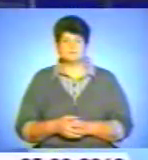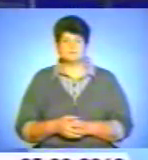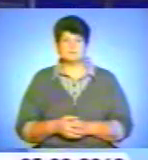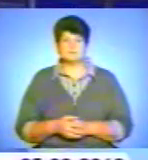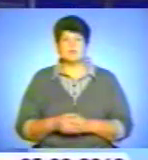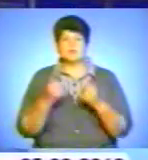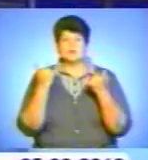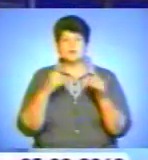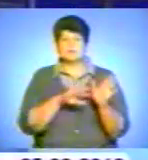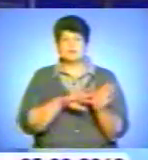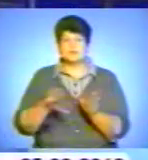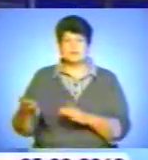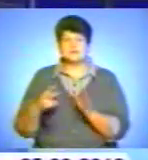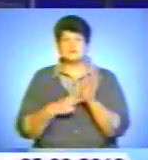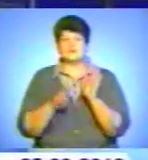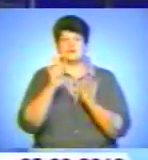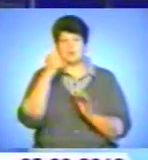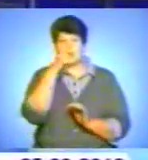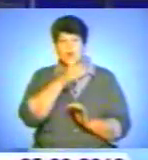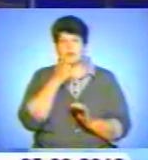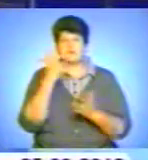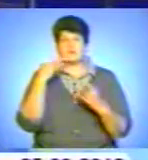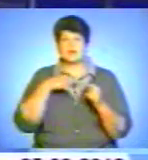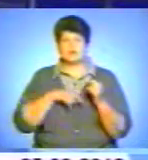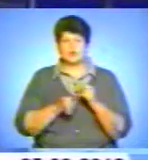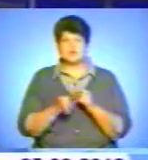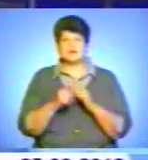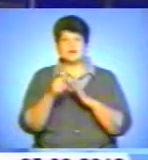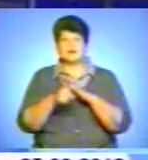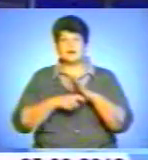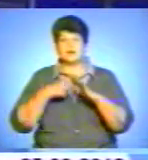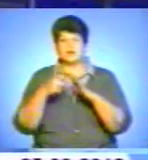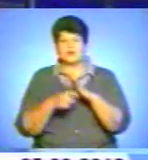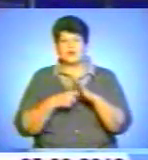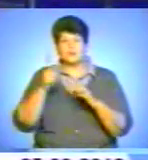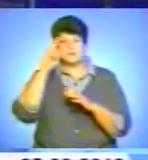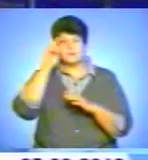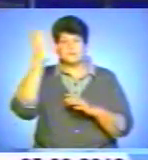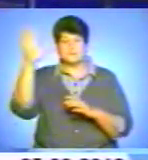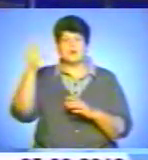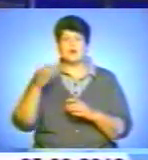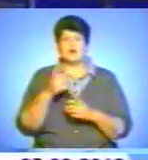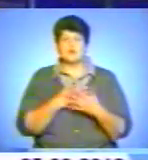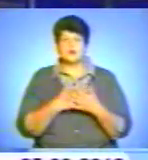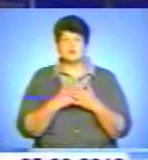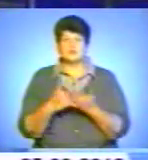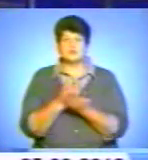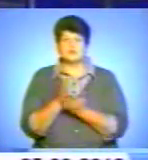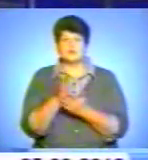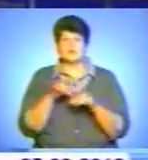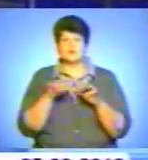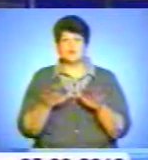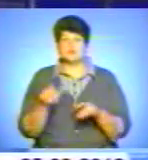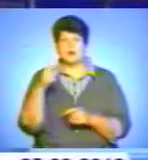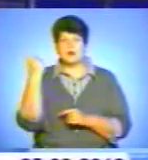Сьогодні минає 74 роки від дня народження відомого археолога, мистецтвознавця, громадсько-політичного діяча краю